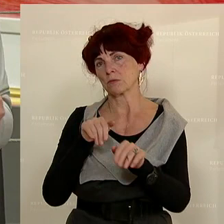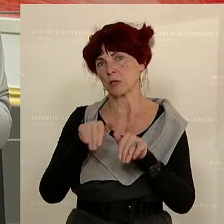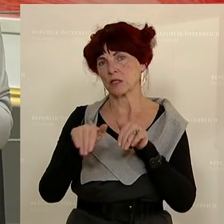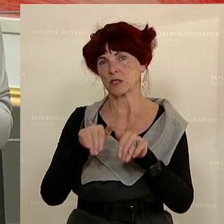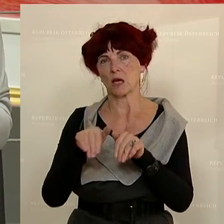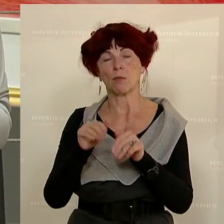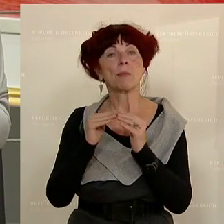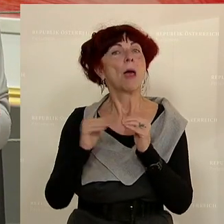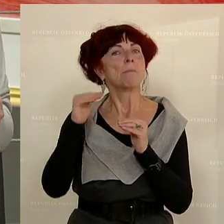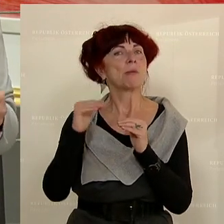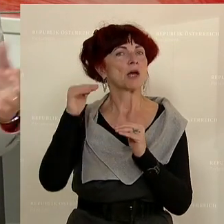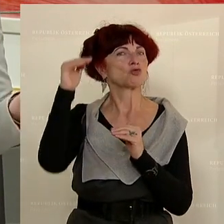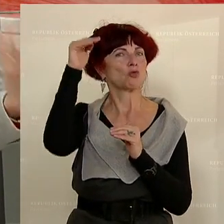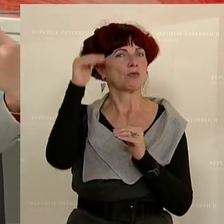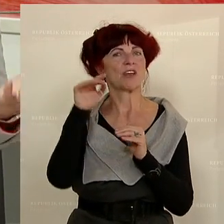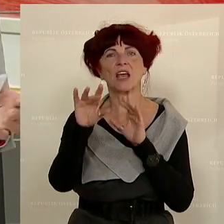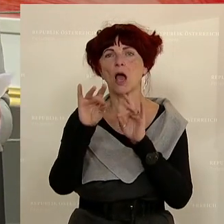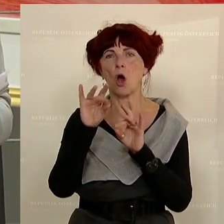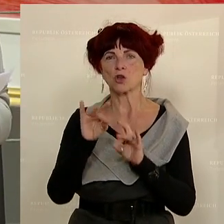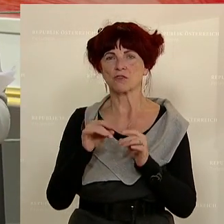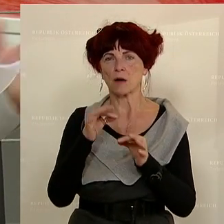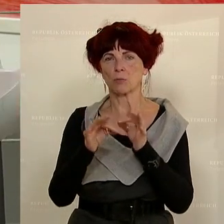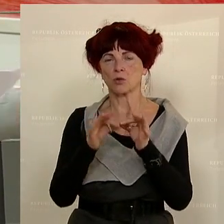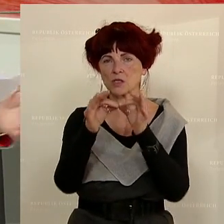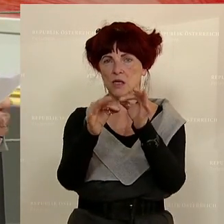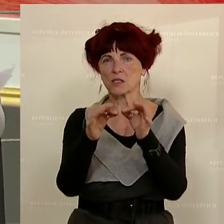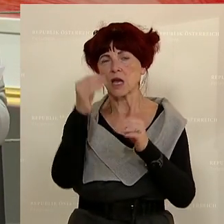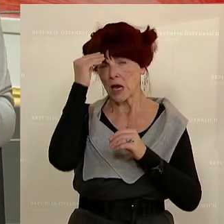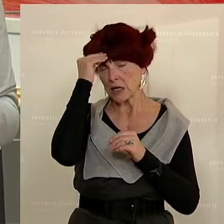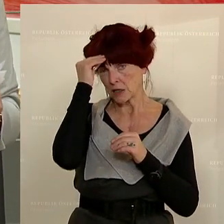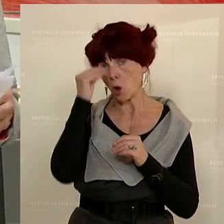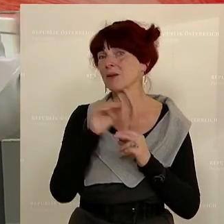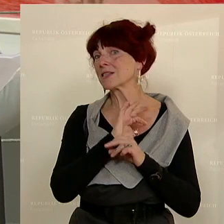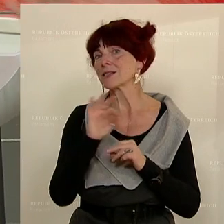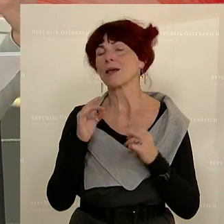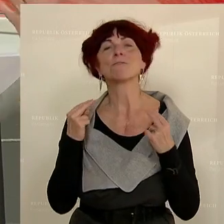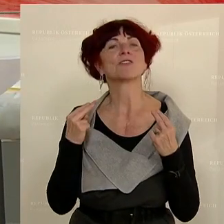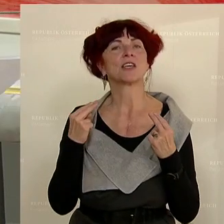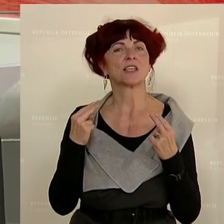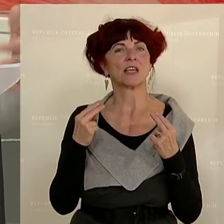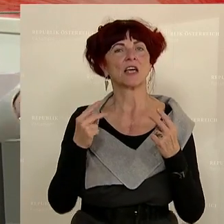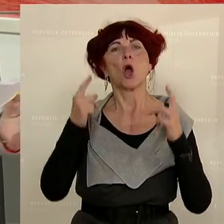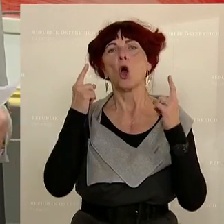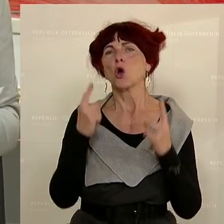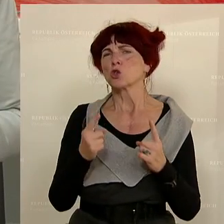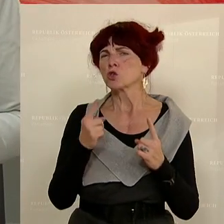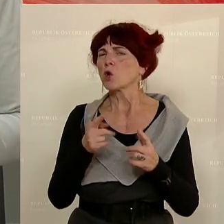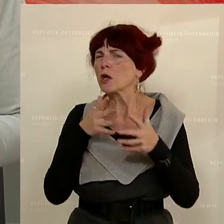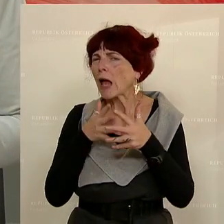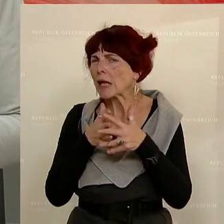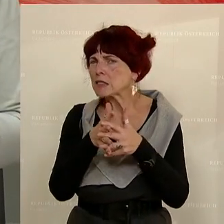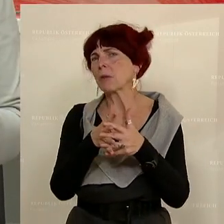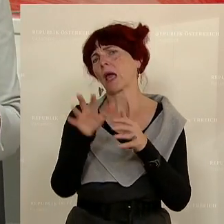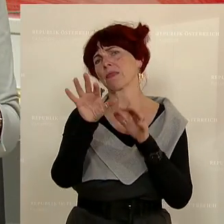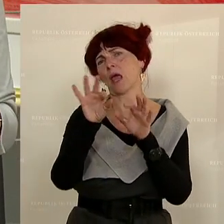mehrstufigen Auswahlprozess. Wir glauben, dass es eine hohe Bedeutung hat, dass man hier zu einer nachvollziehbaren und transparenten